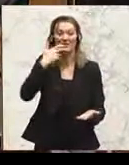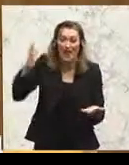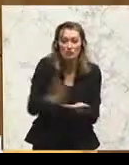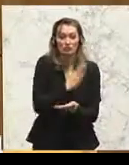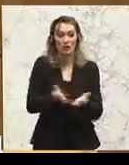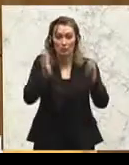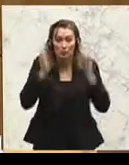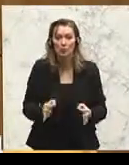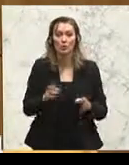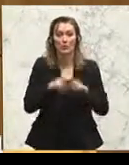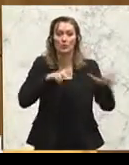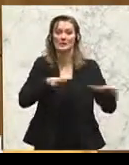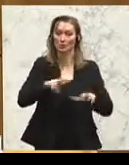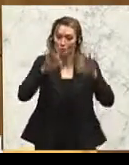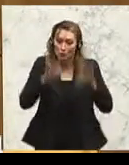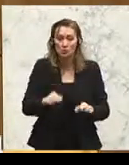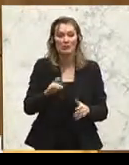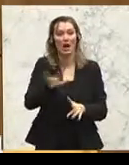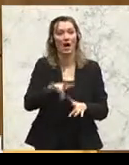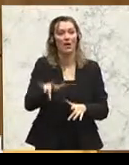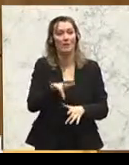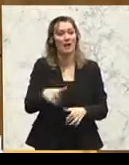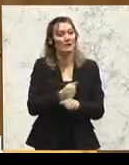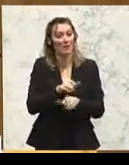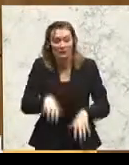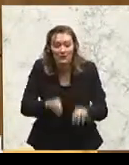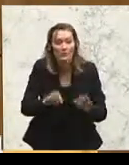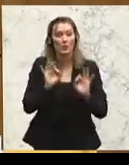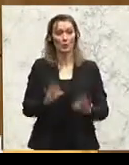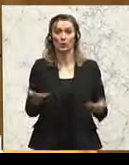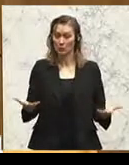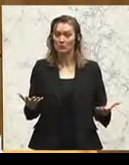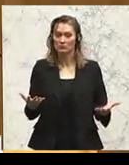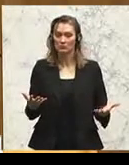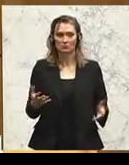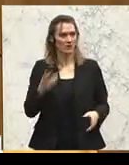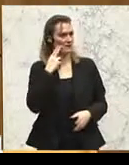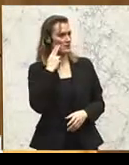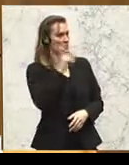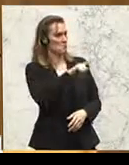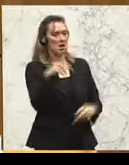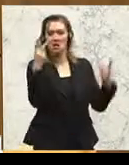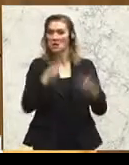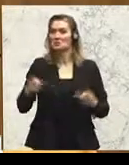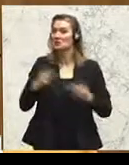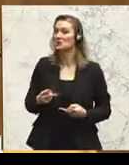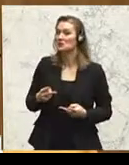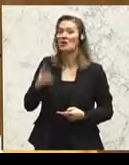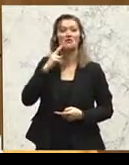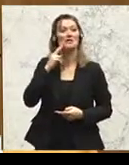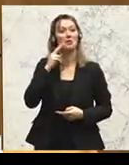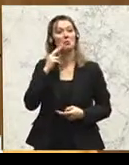von der Bundesregierung, damit Arbeitsplätze geschaffen werden. Und den Unternehmern geht es ja nicht anders. Ich mache